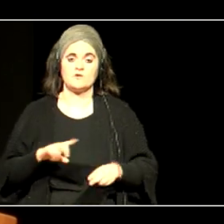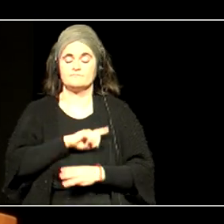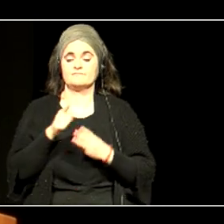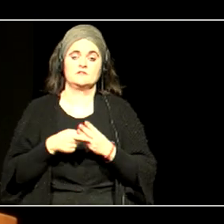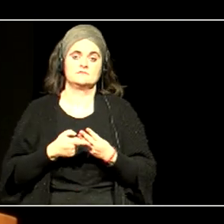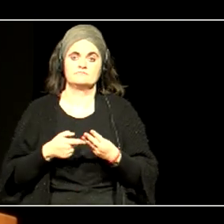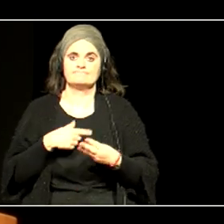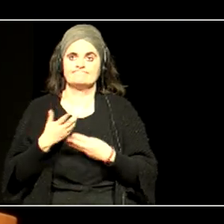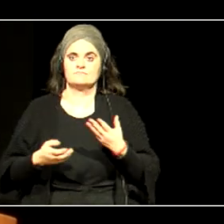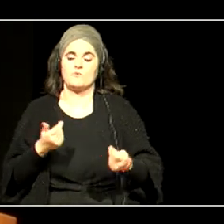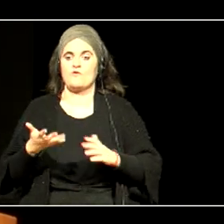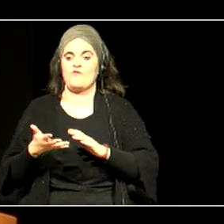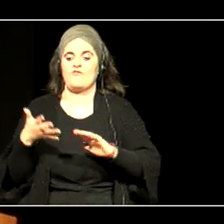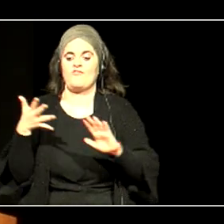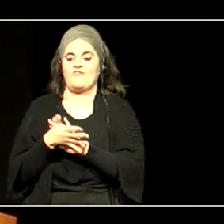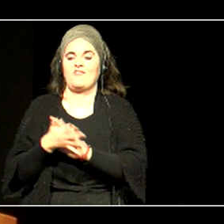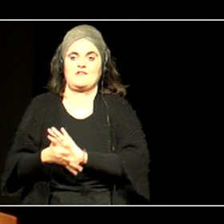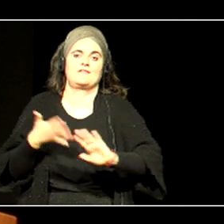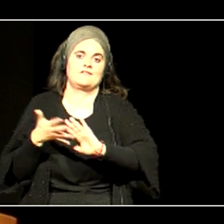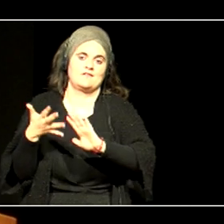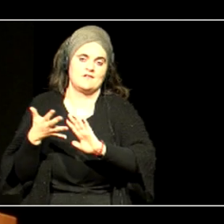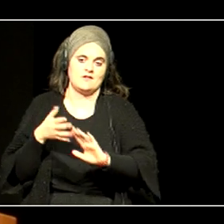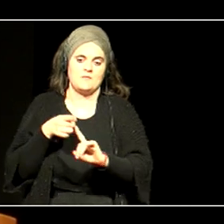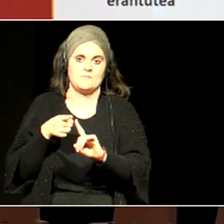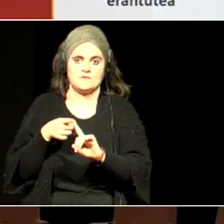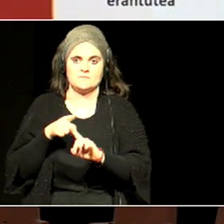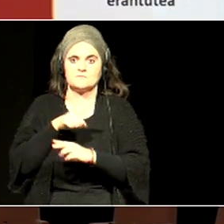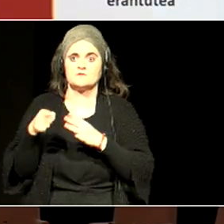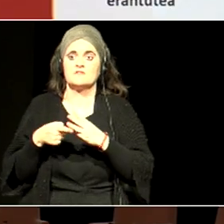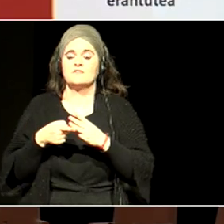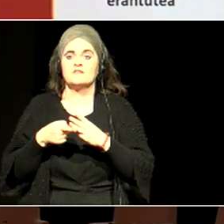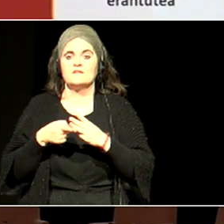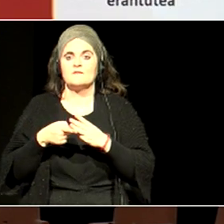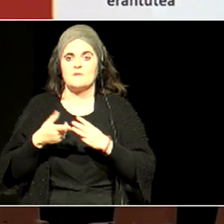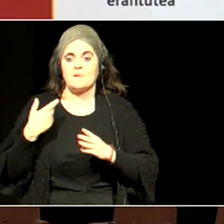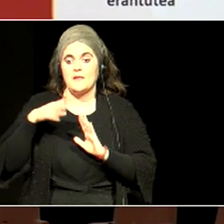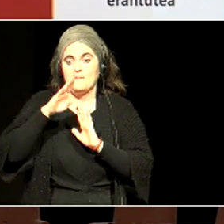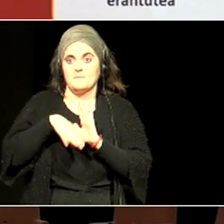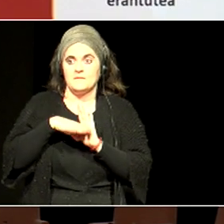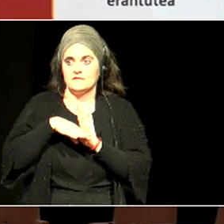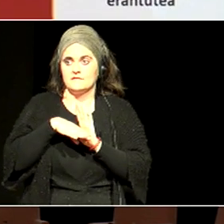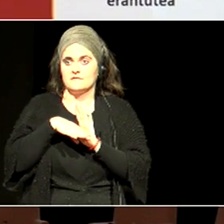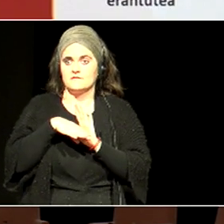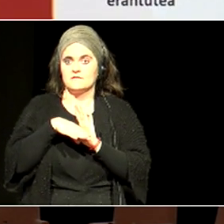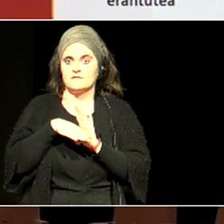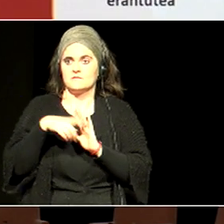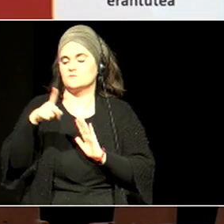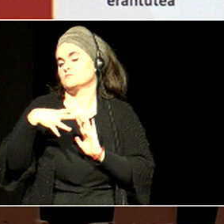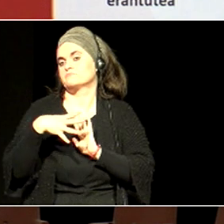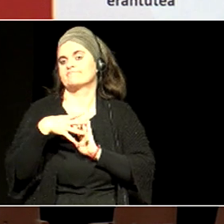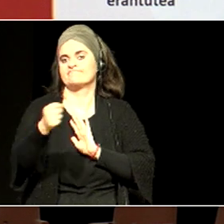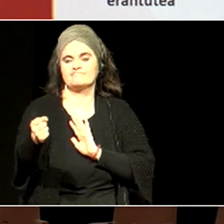modu harinean, esandako, edo aipatutako, elburuak, esan bezala, plana eskuraga izango dozue, zehaztasun,